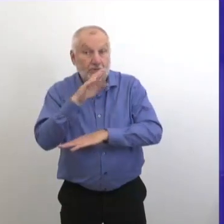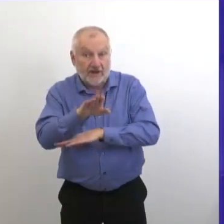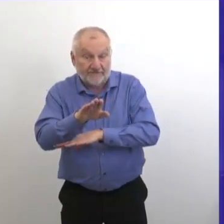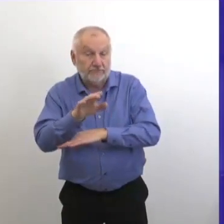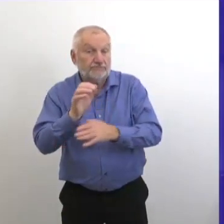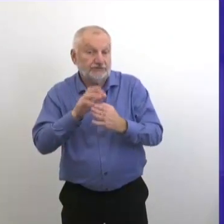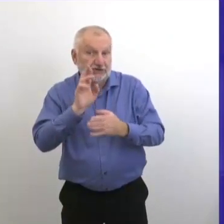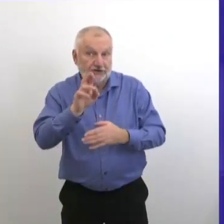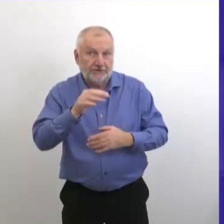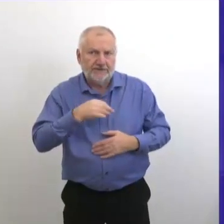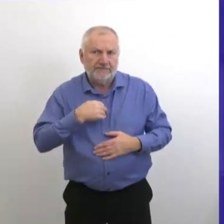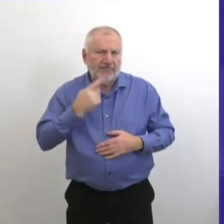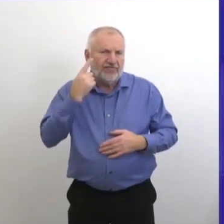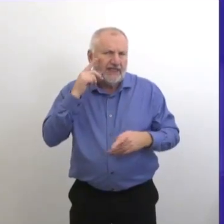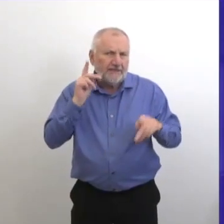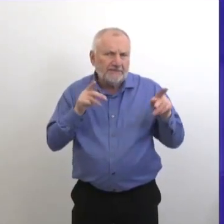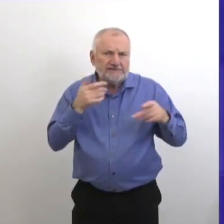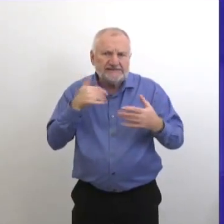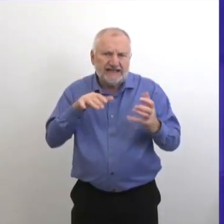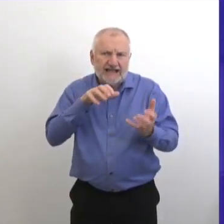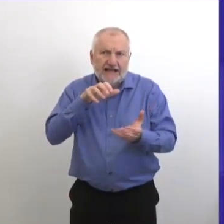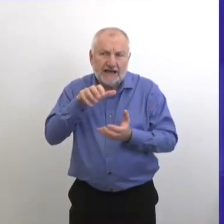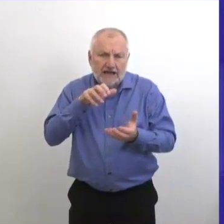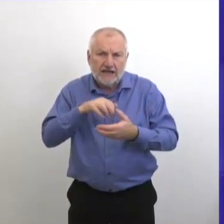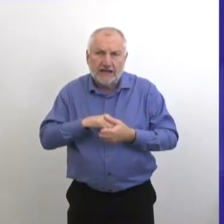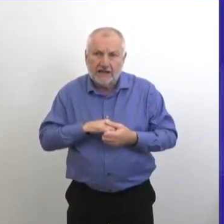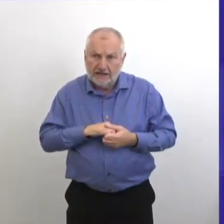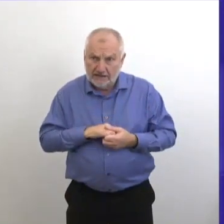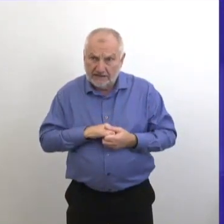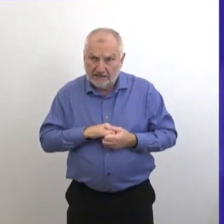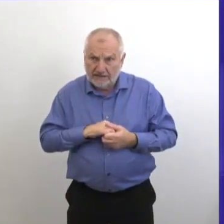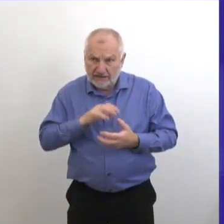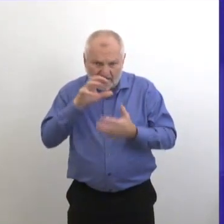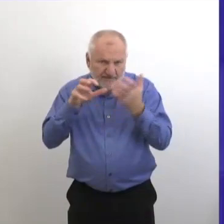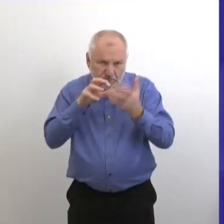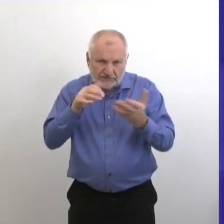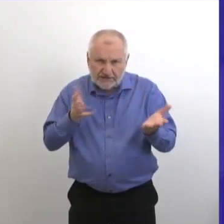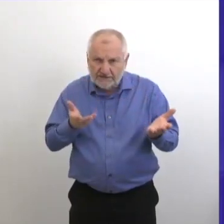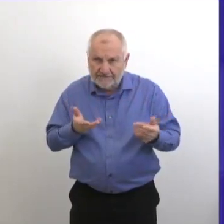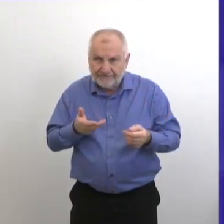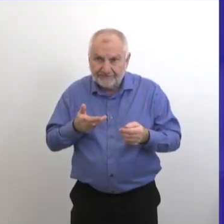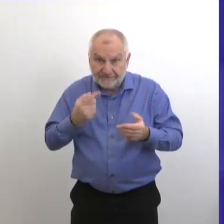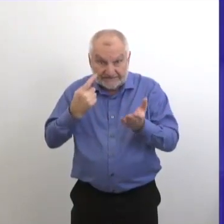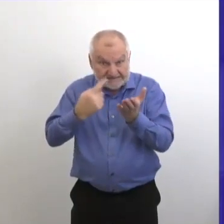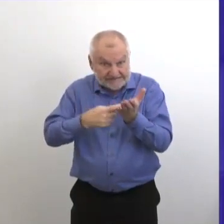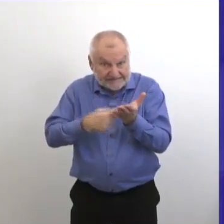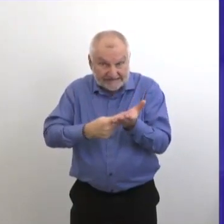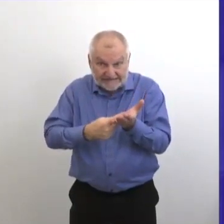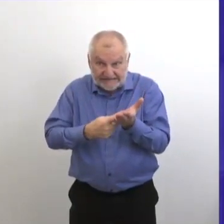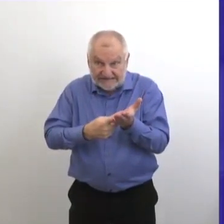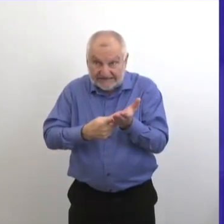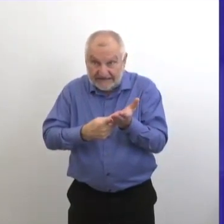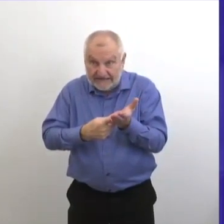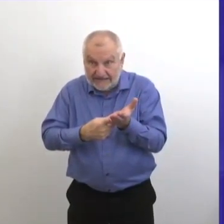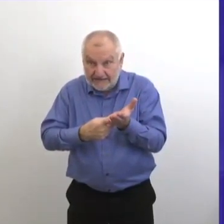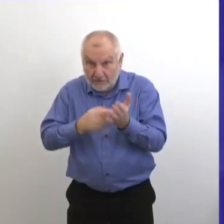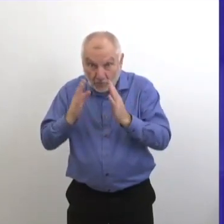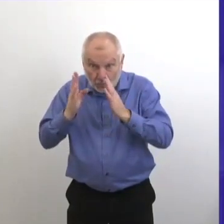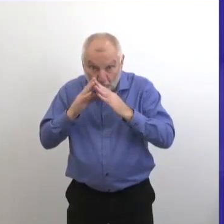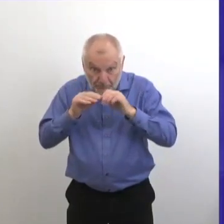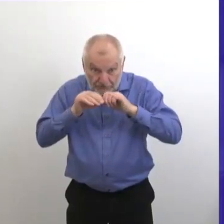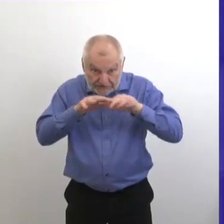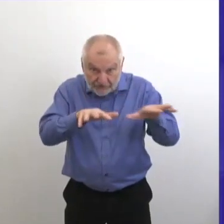Je crois que les gens sont encore un petit peu confus. Ils ne comprennent pas d'où viennent tous ces cas. Vous dites qu'on a une telle transmission